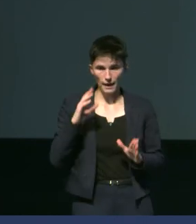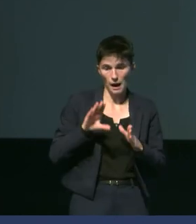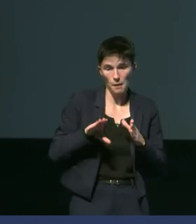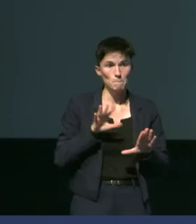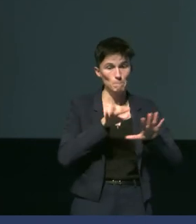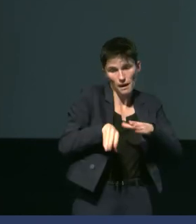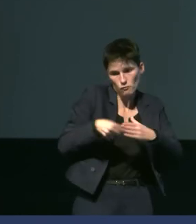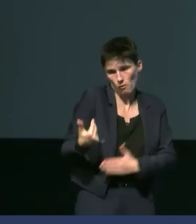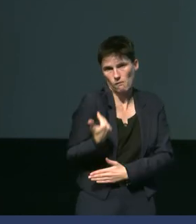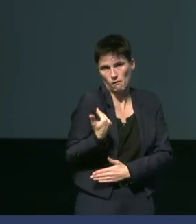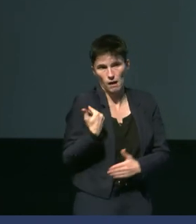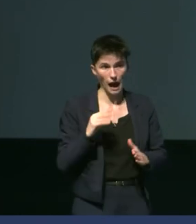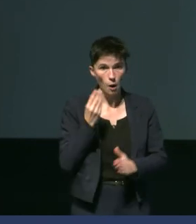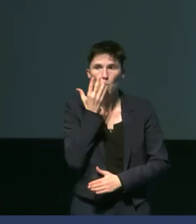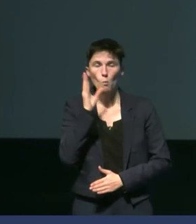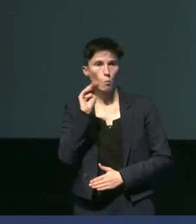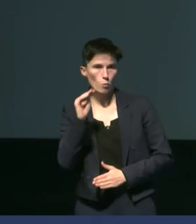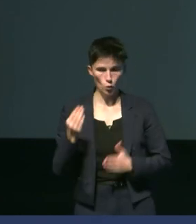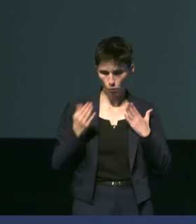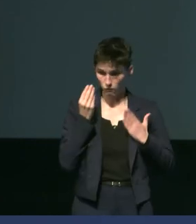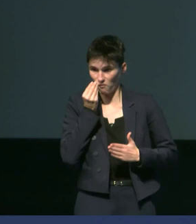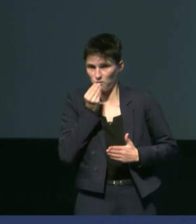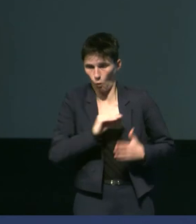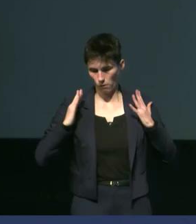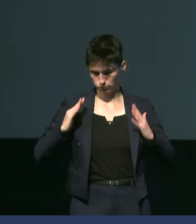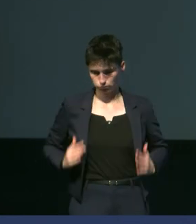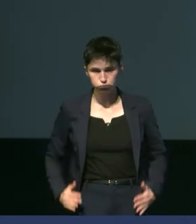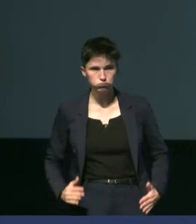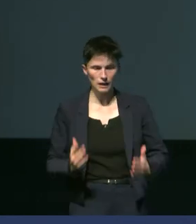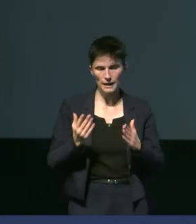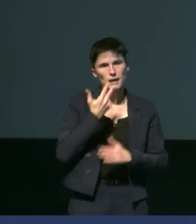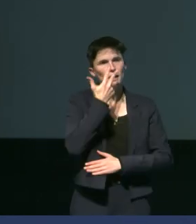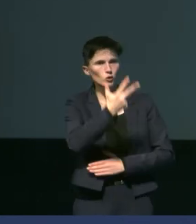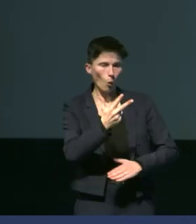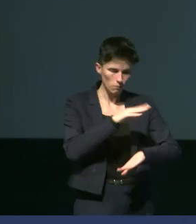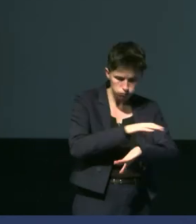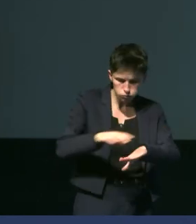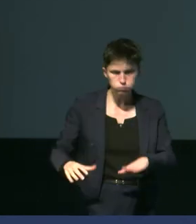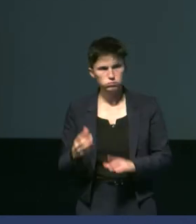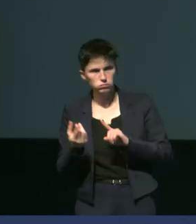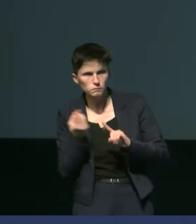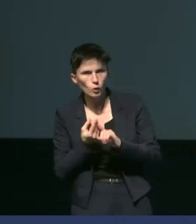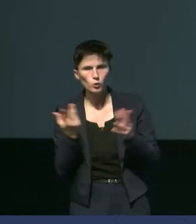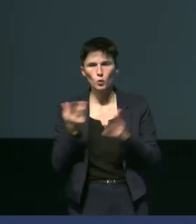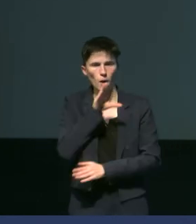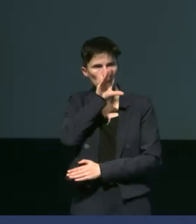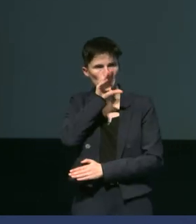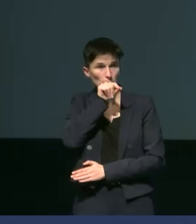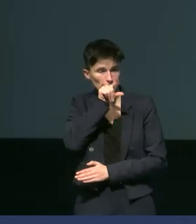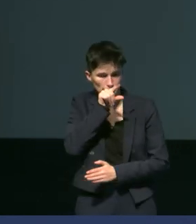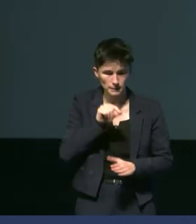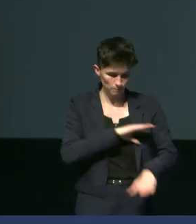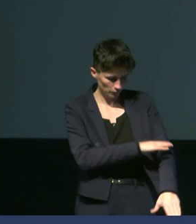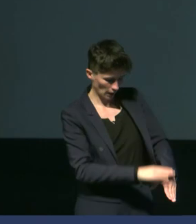il est froid. Les températures de surface sont assez froides. Et puis, on s'intéresse particulièrement à trois zones particulières qui sont le bec, les ailerons